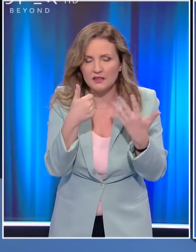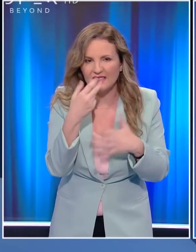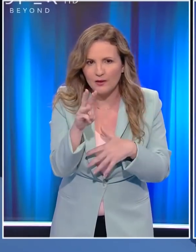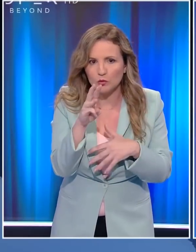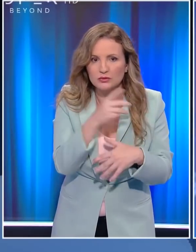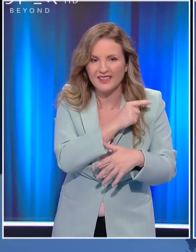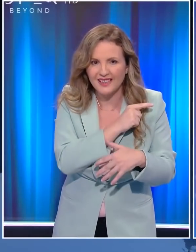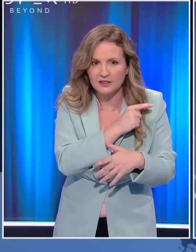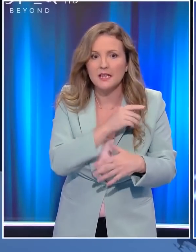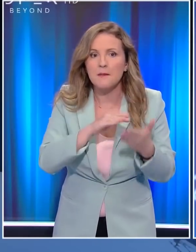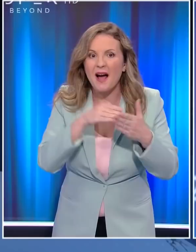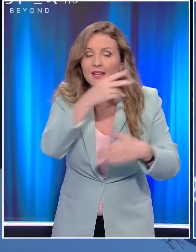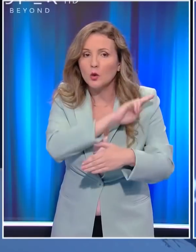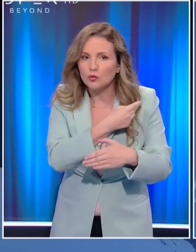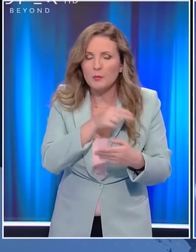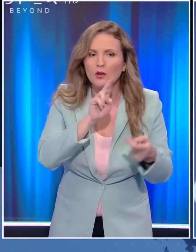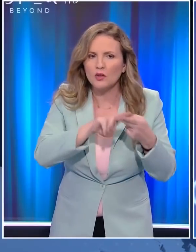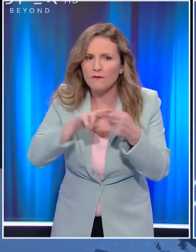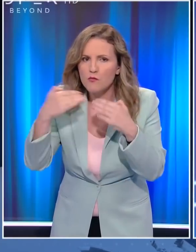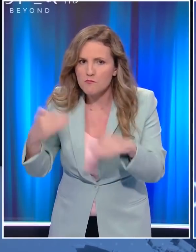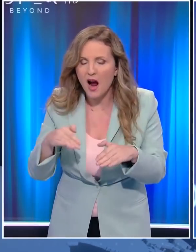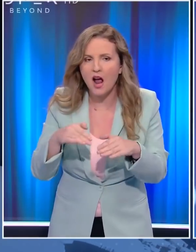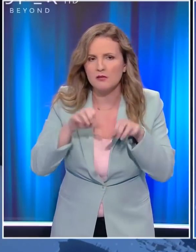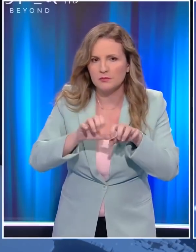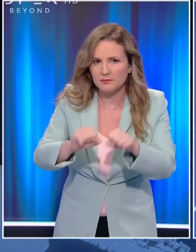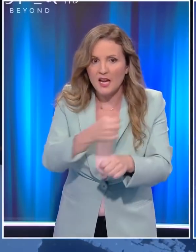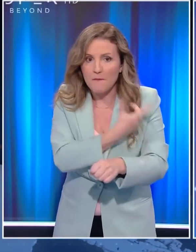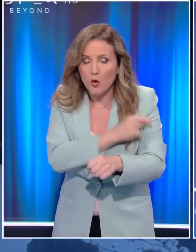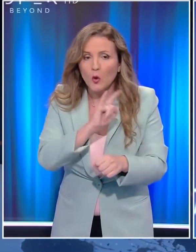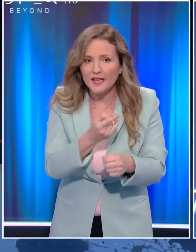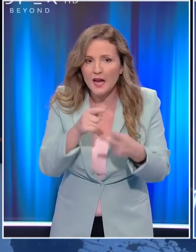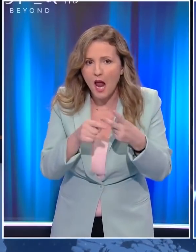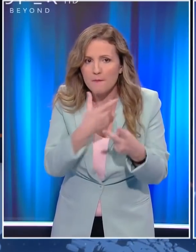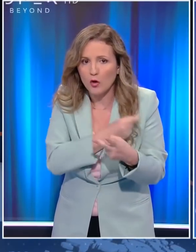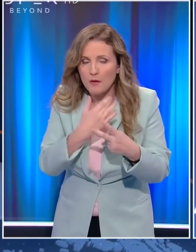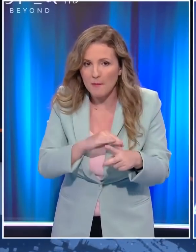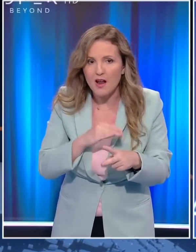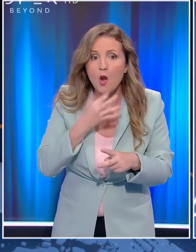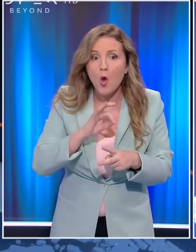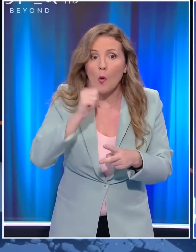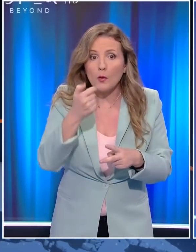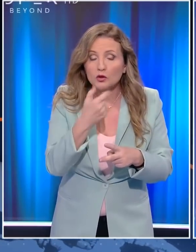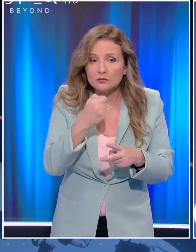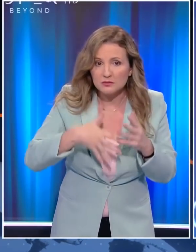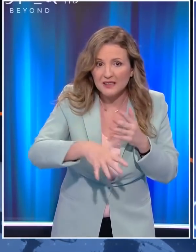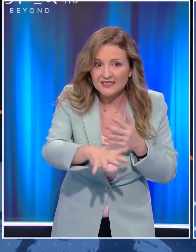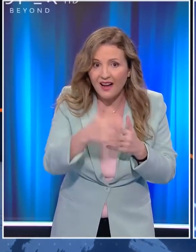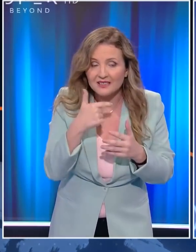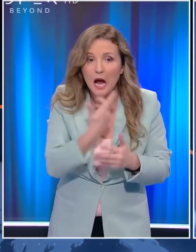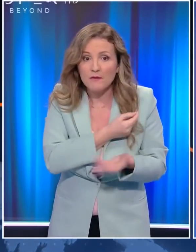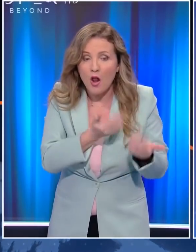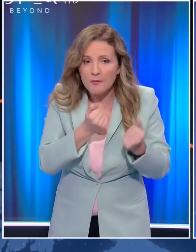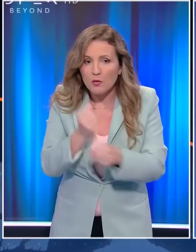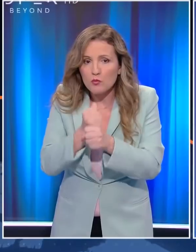υγειονομικοί έχουν κλείσει ραντεβού ή έχουν εμβολιαστεί με τον χρόνο να μετράν δίστροφα για την 1η Σεπτεμβρίου οπότε οι ανεμβολιαστοί θα